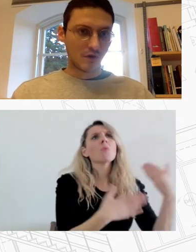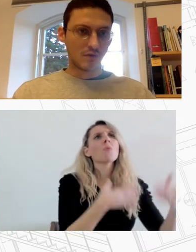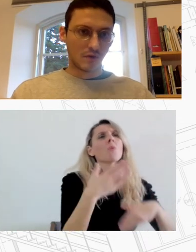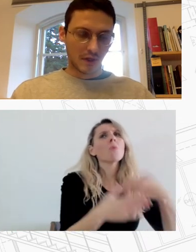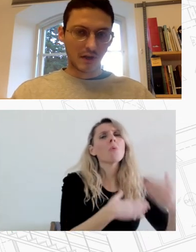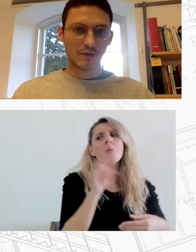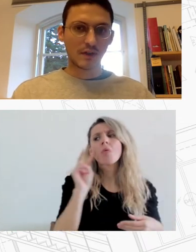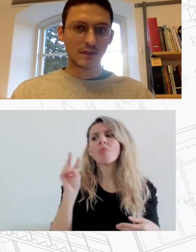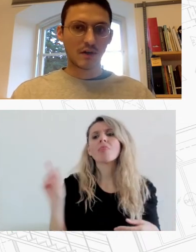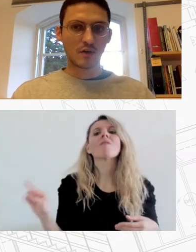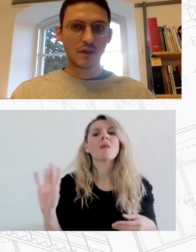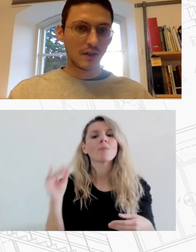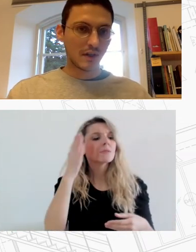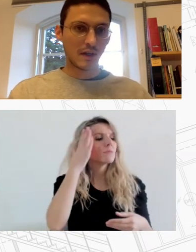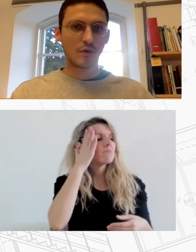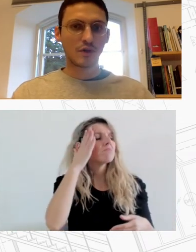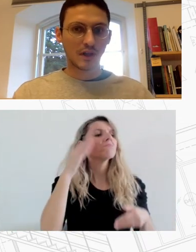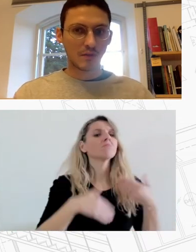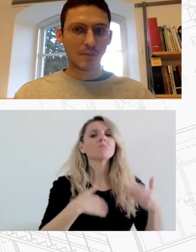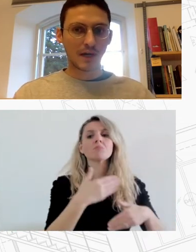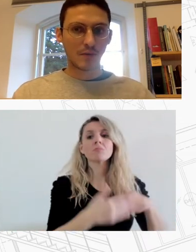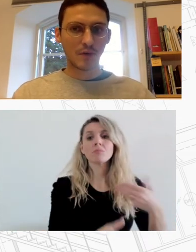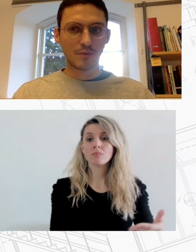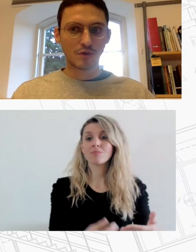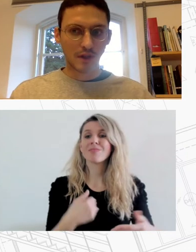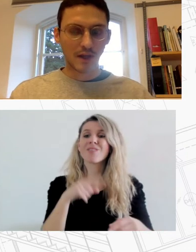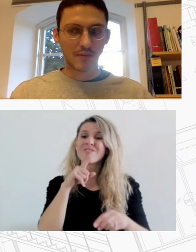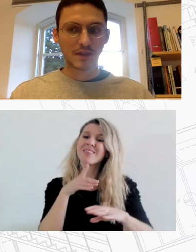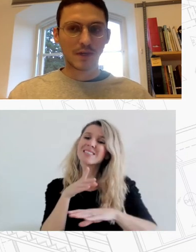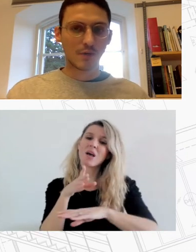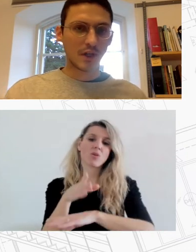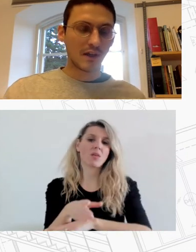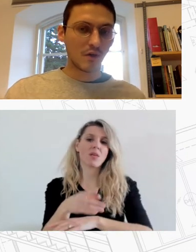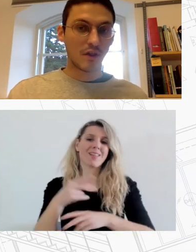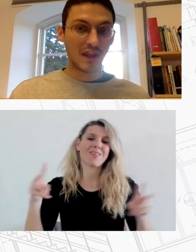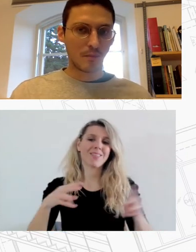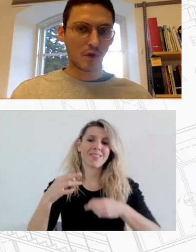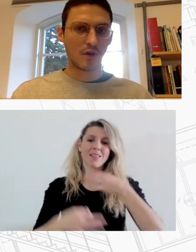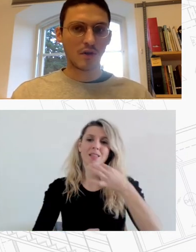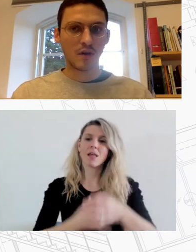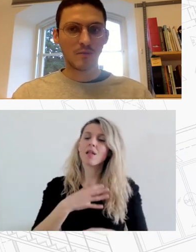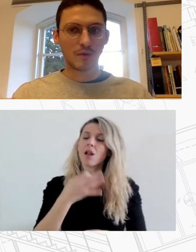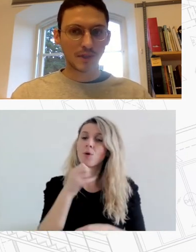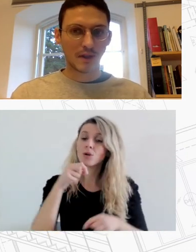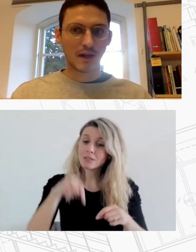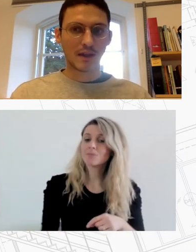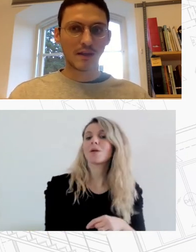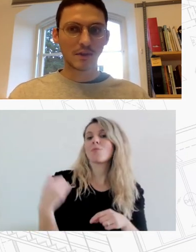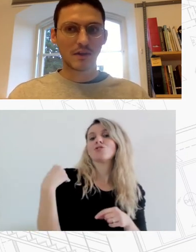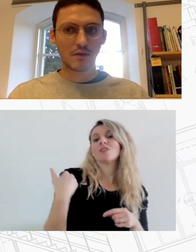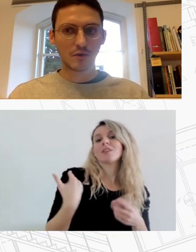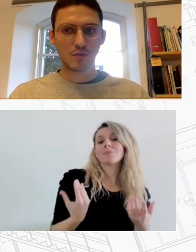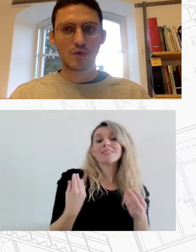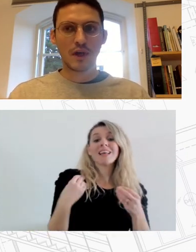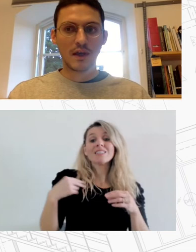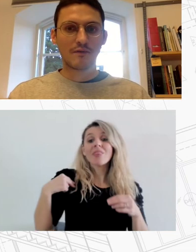αυτό κάνω αυτή την εισαγωγή για να πω ότι χαίρομαι πάρα πολύ που προσκληθήκαμε σήμερα από ένα δίκτυο δήμων που είμαστε δηλαδή ανάμεσα